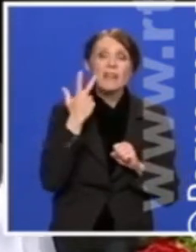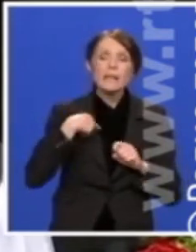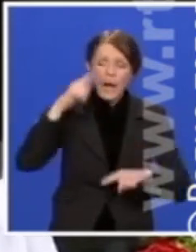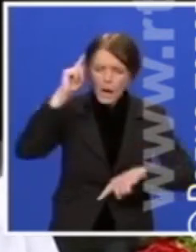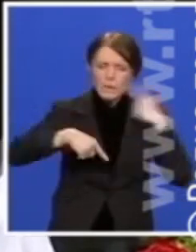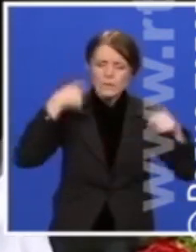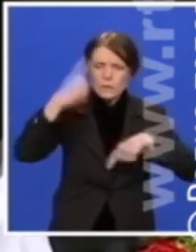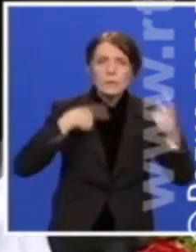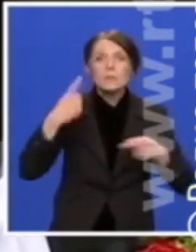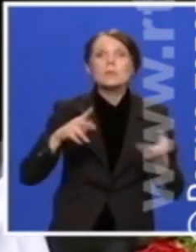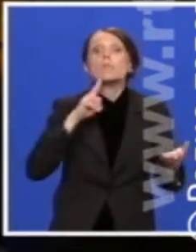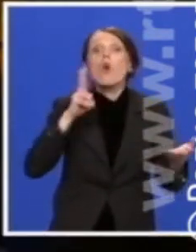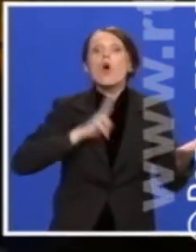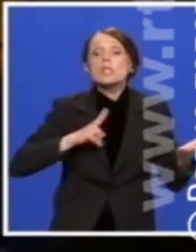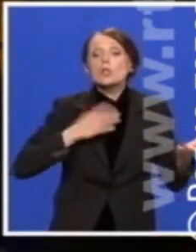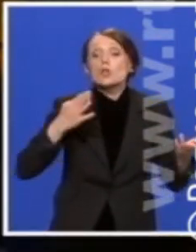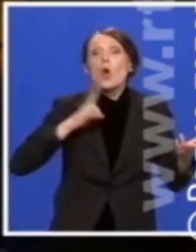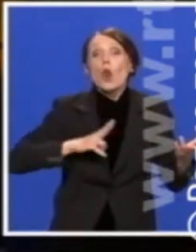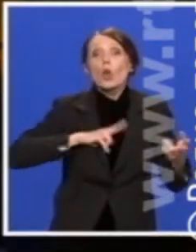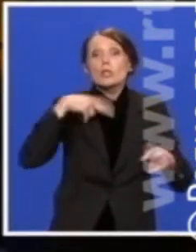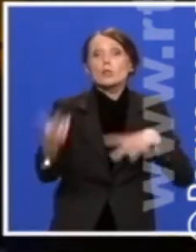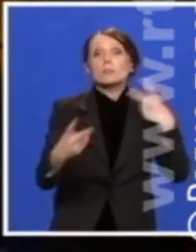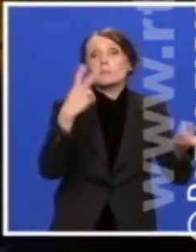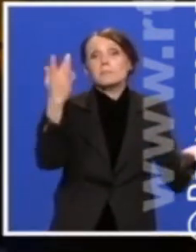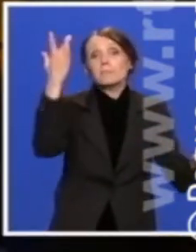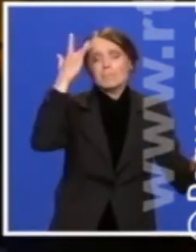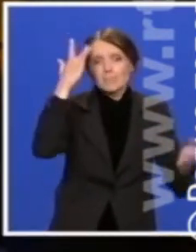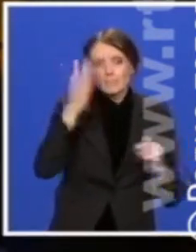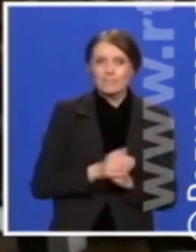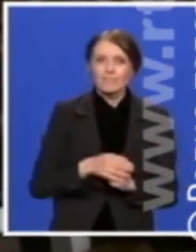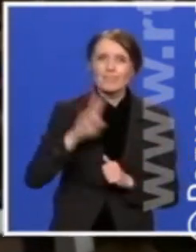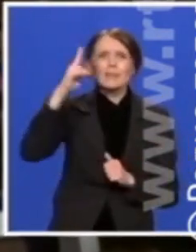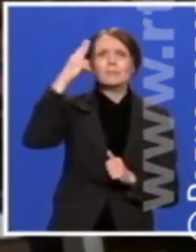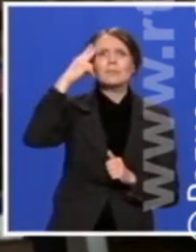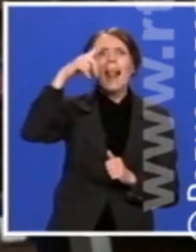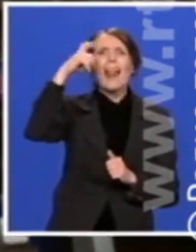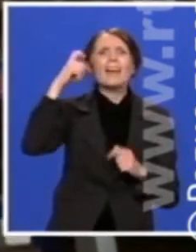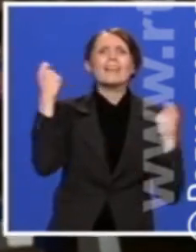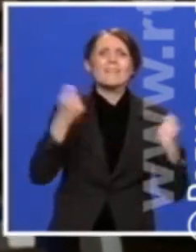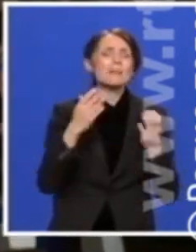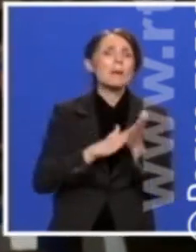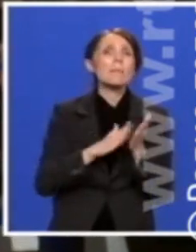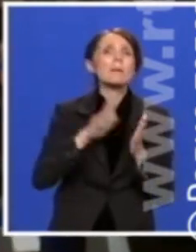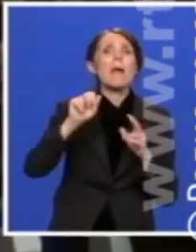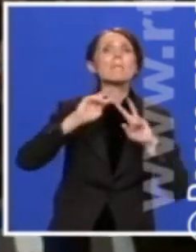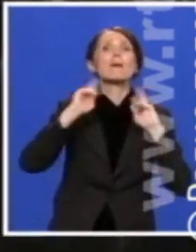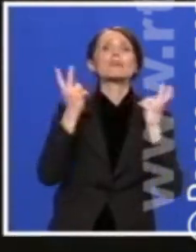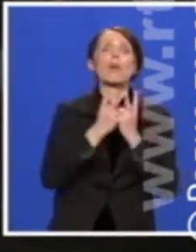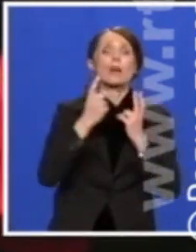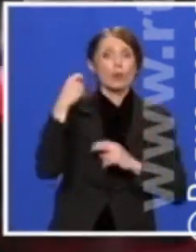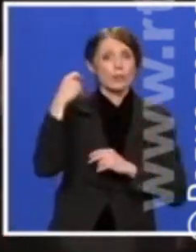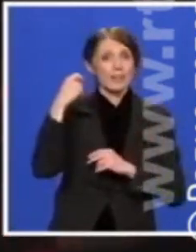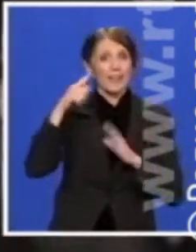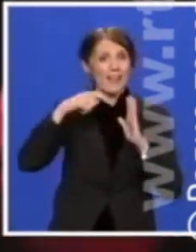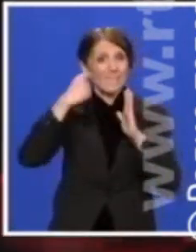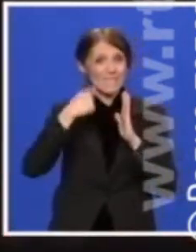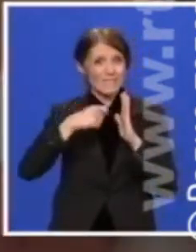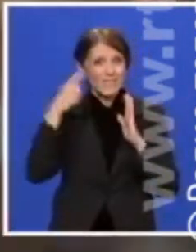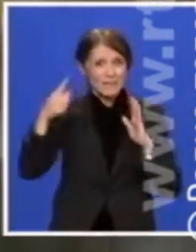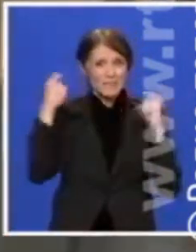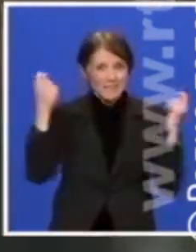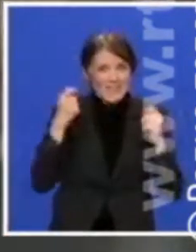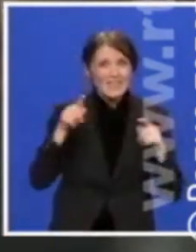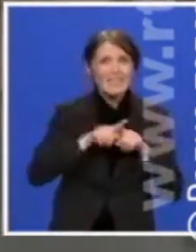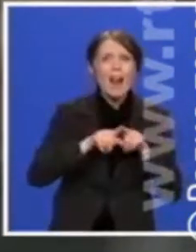idemo u kući pa svatko izdrži. Popularne letnje turističke manifestacije, poput Međunarodnog filmskog festivala, festivala elektronske